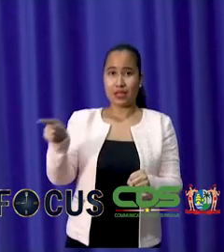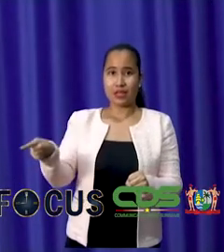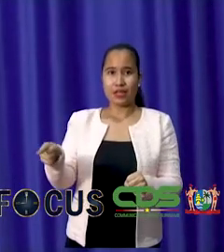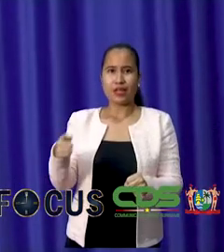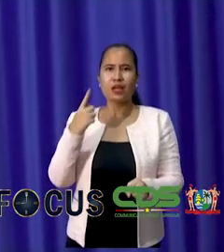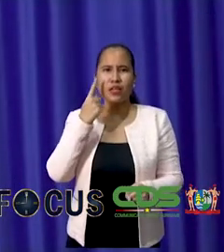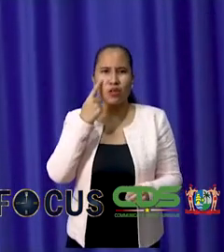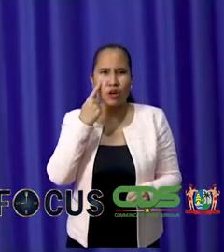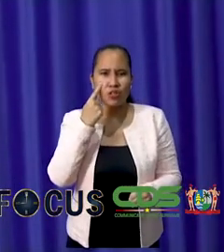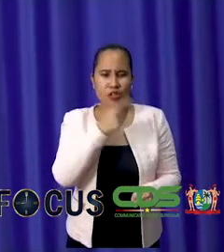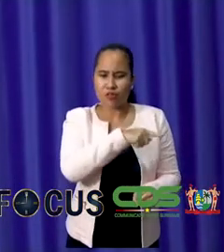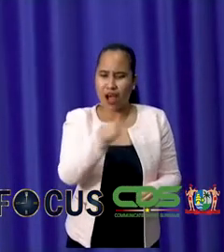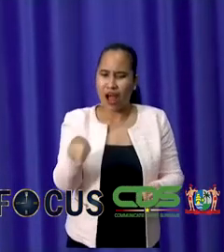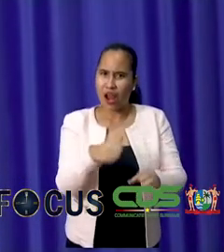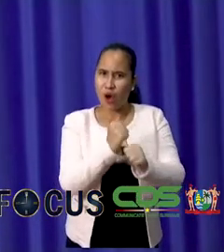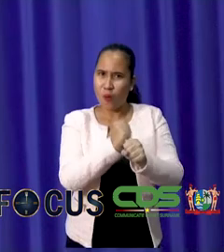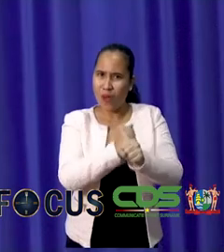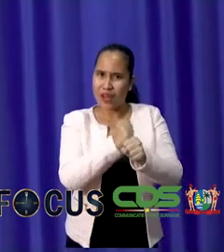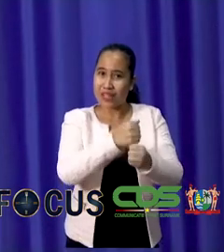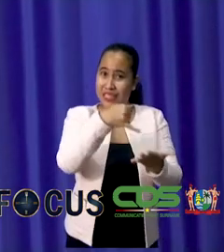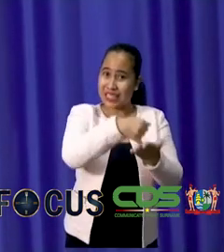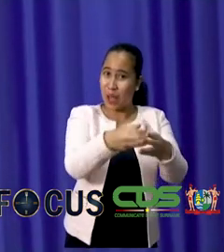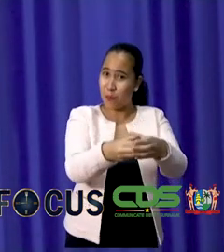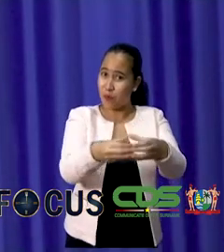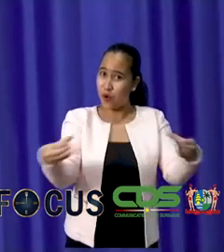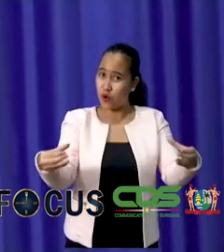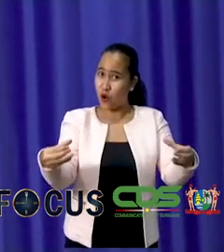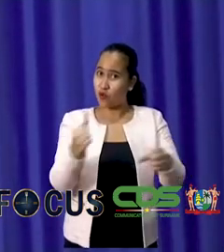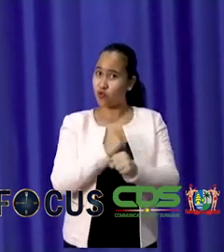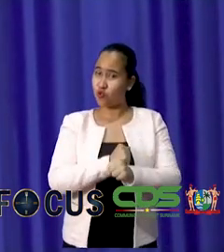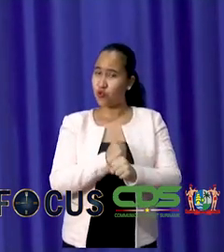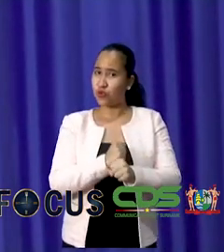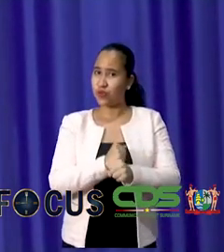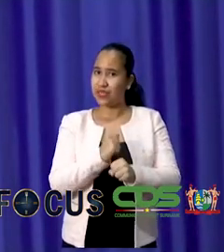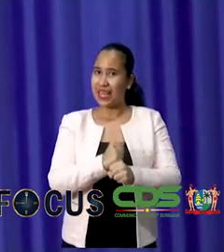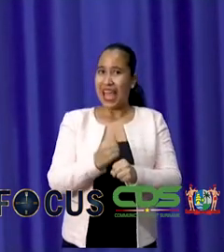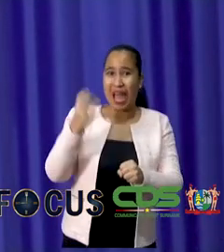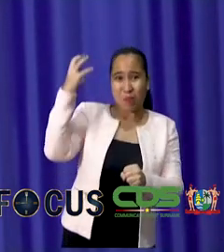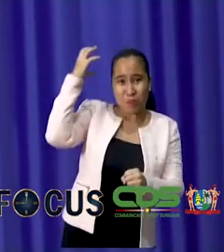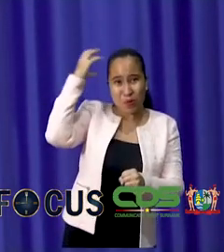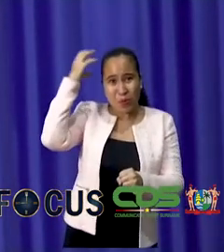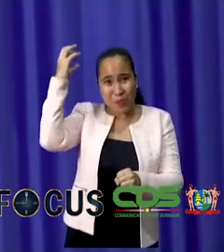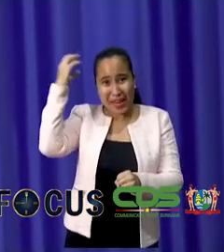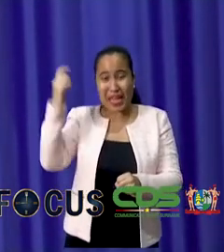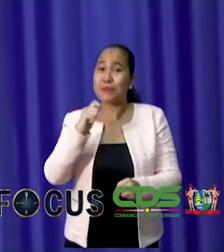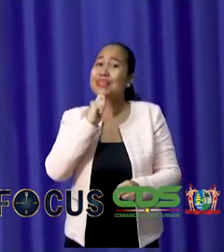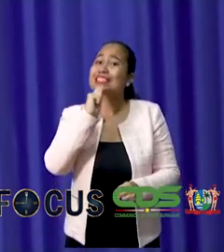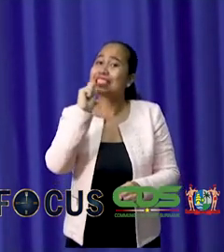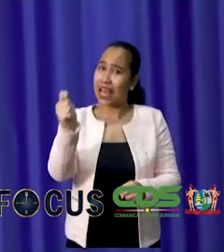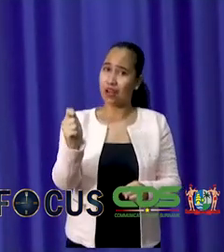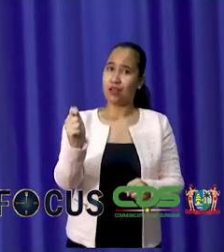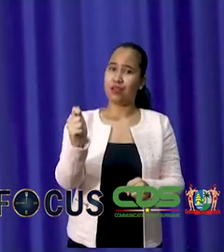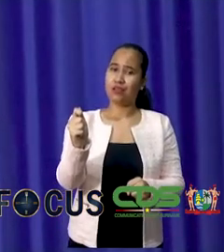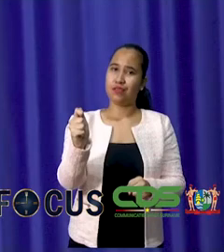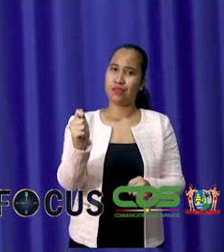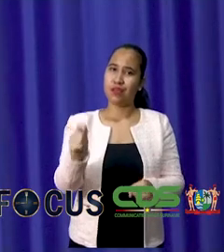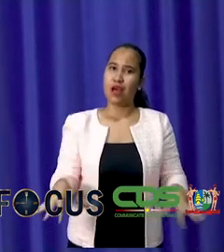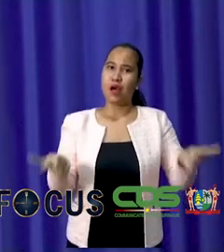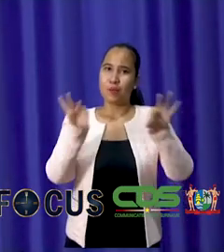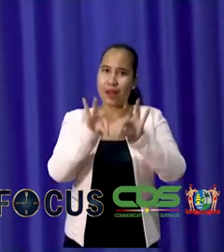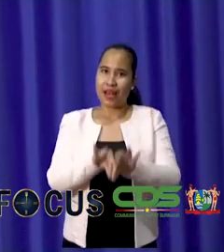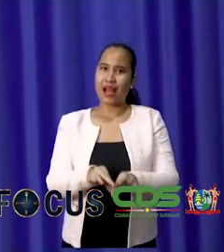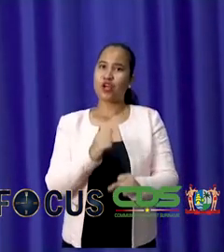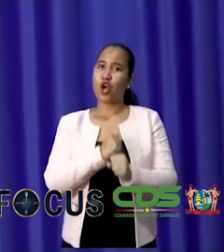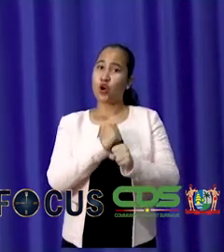gang van de werkzaamheden bij de stembureaus uitoefenen en onregelmatigheden melden. Een belangrijke